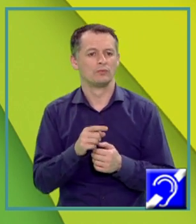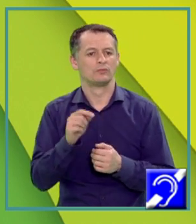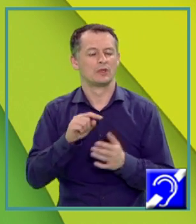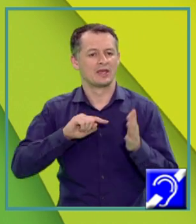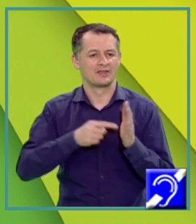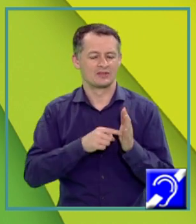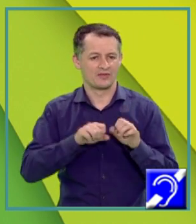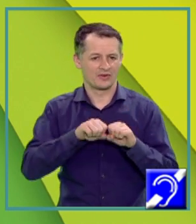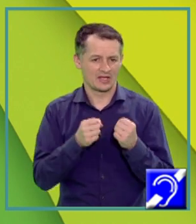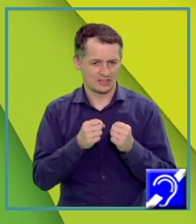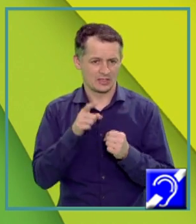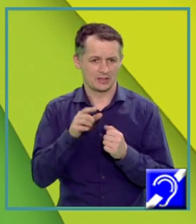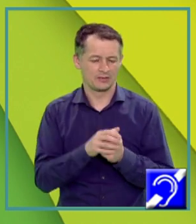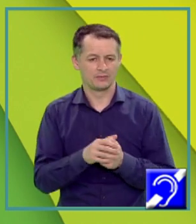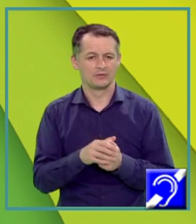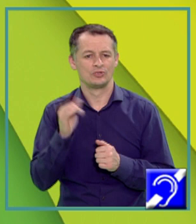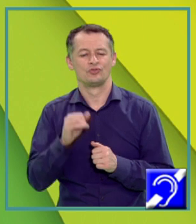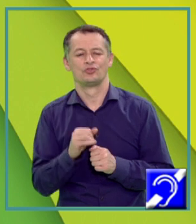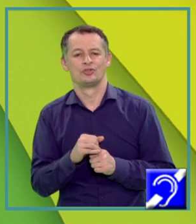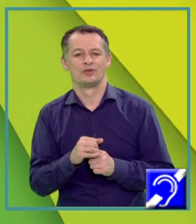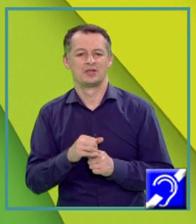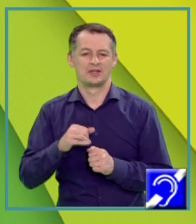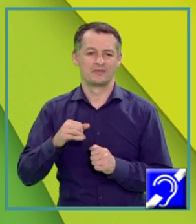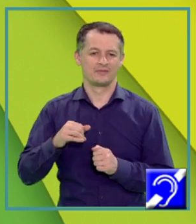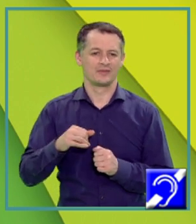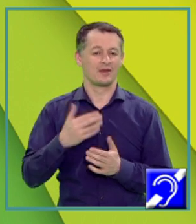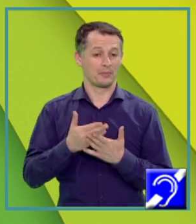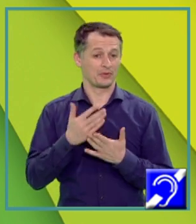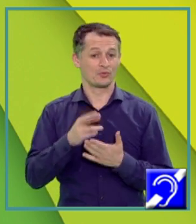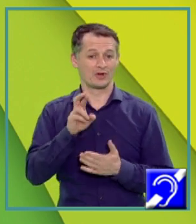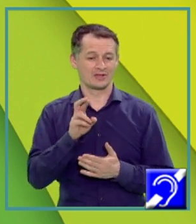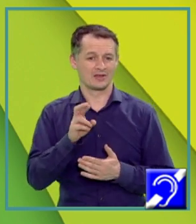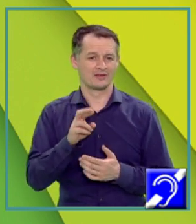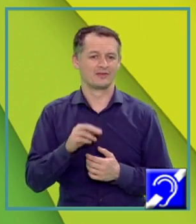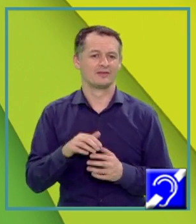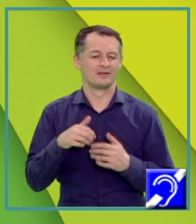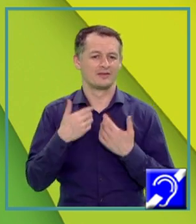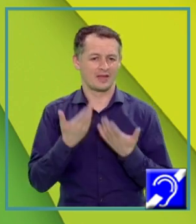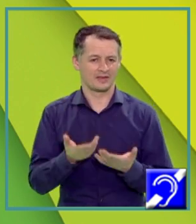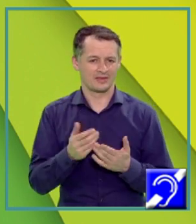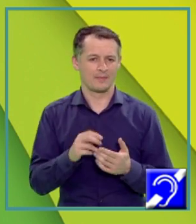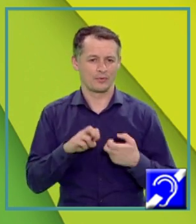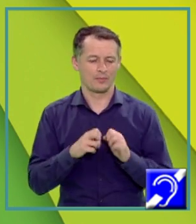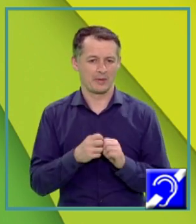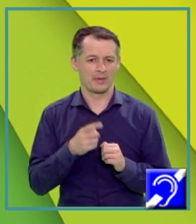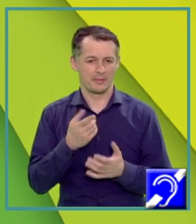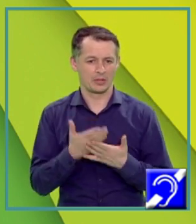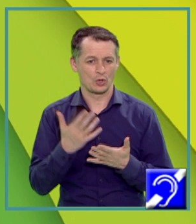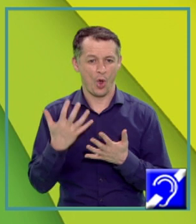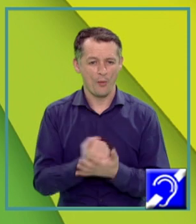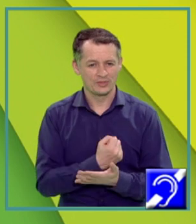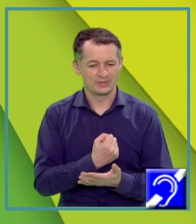și valoarea razei de curbură dată de problemă Astfel încât